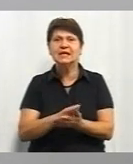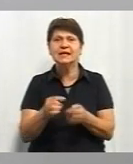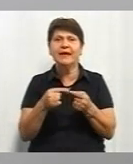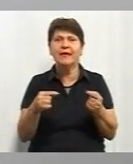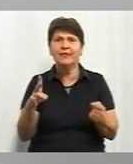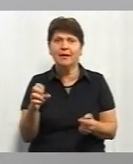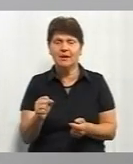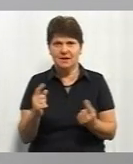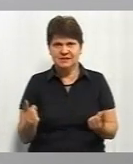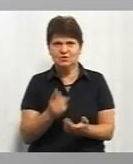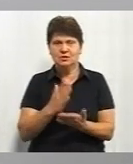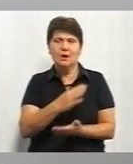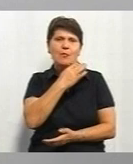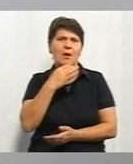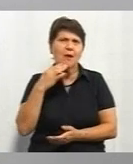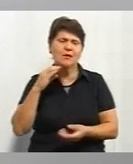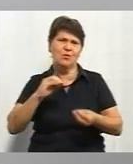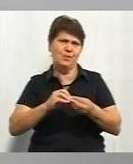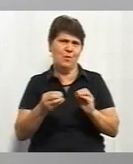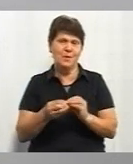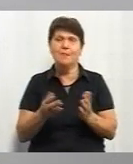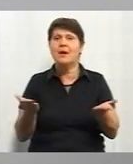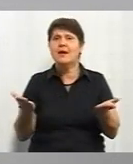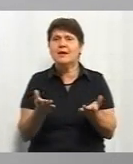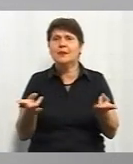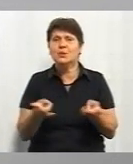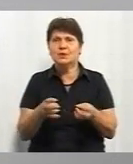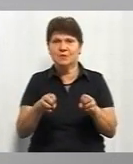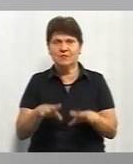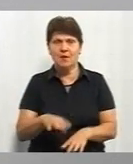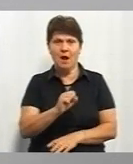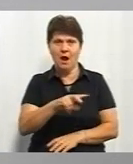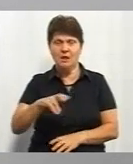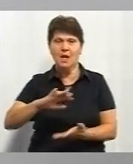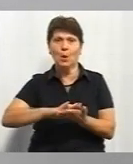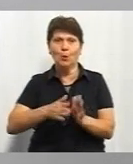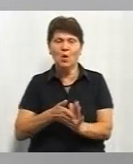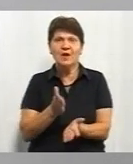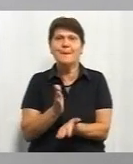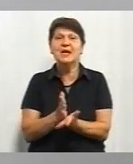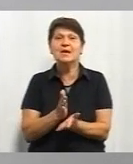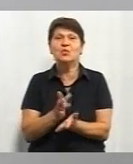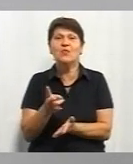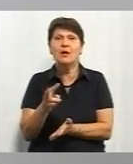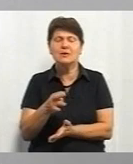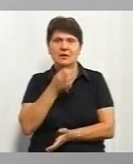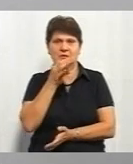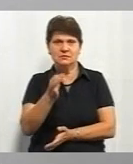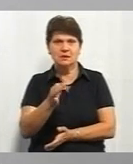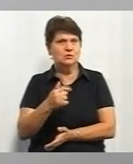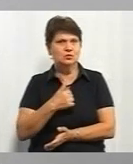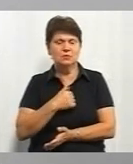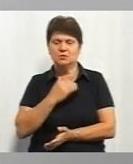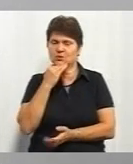Звичайно, у нас ще є досить багато проблем, які потрібно вирішити. Але умови перебування, ну, я скажу, вони досить